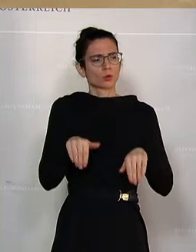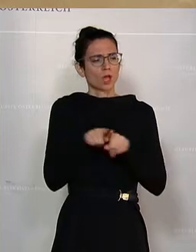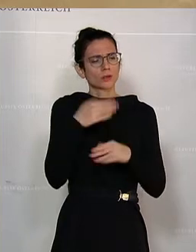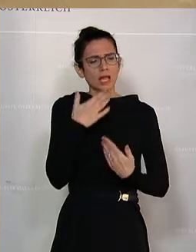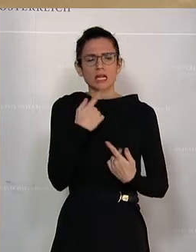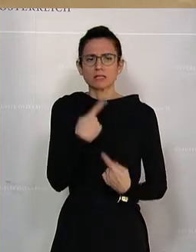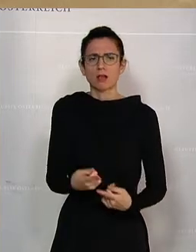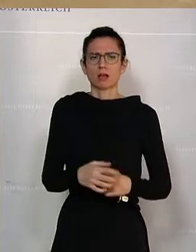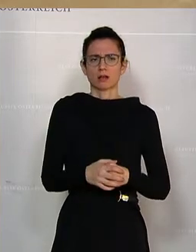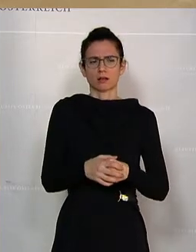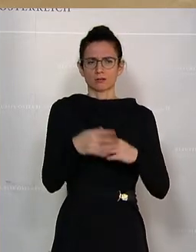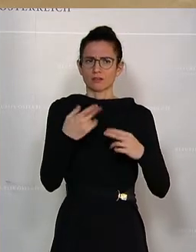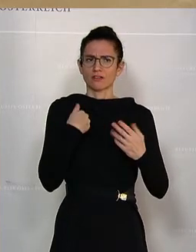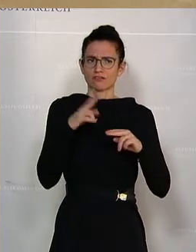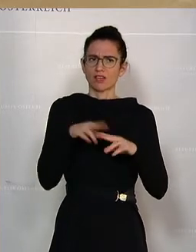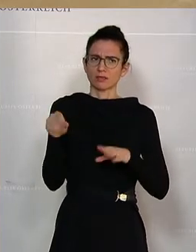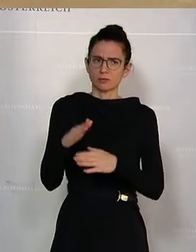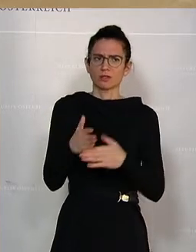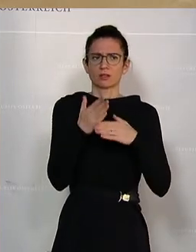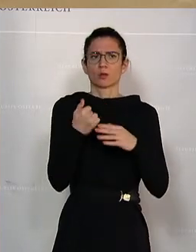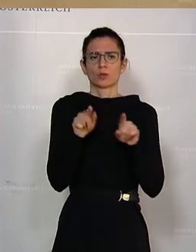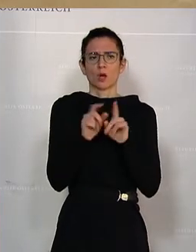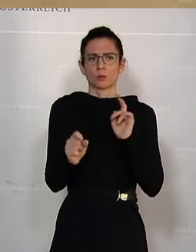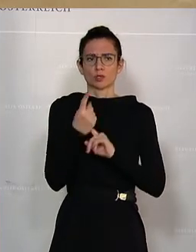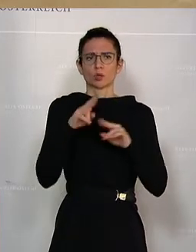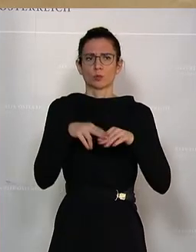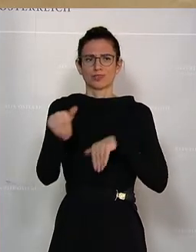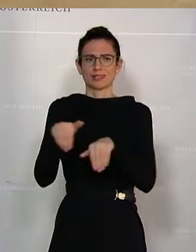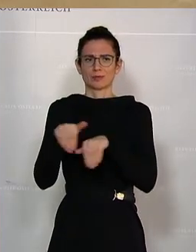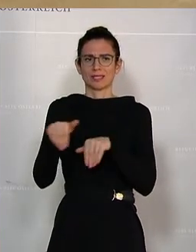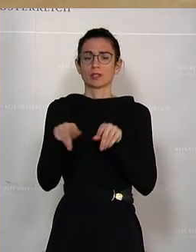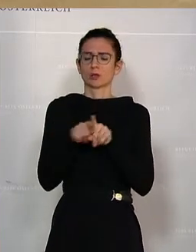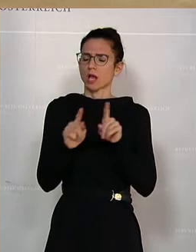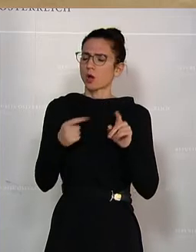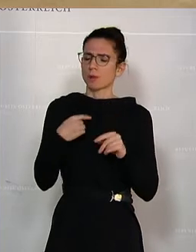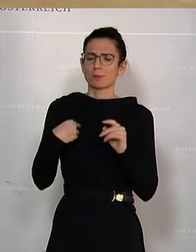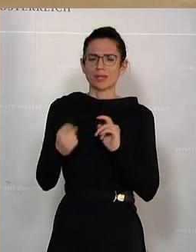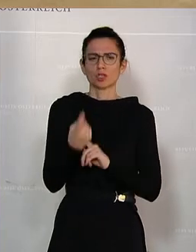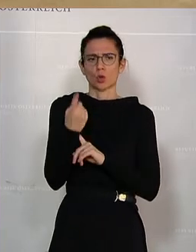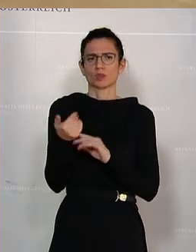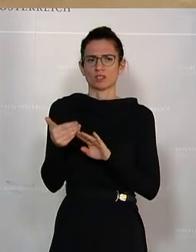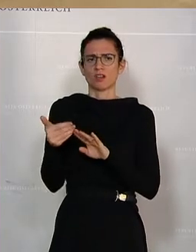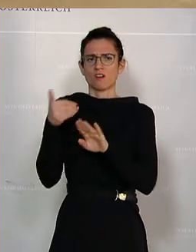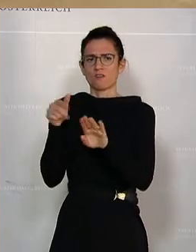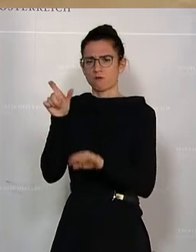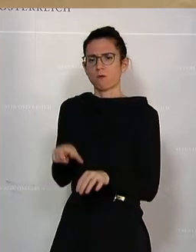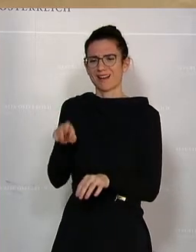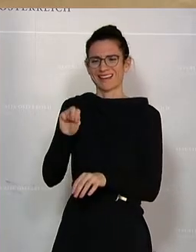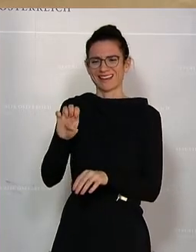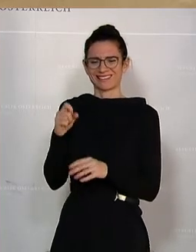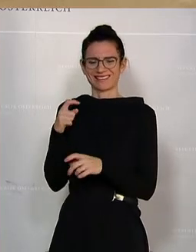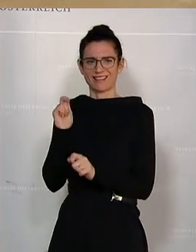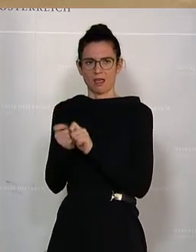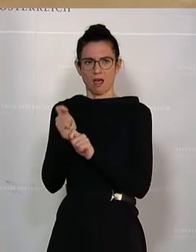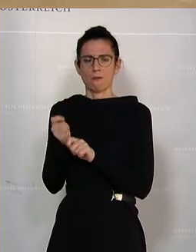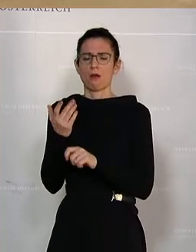werden, die dafür Verantwortung tragen. Und ganz besonders auch unseren Bundesminister und auch ganz besonders seinen Vorgänger in diesem Ministerium, Karl Nehammer,